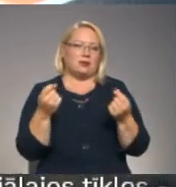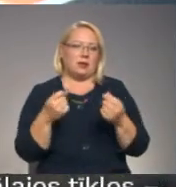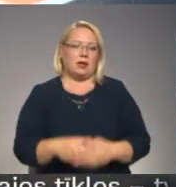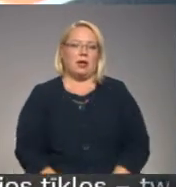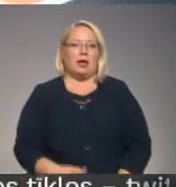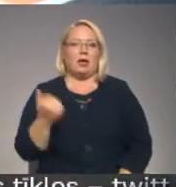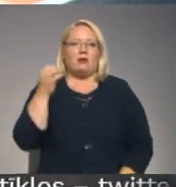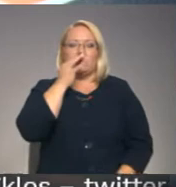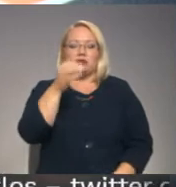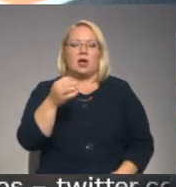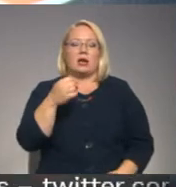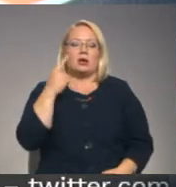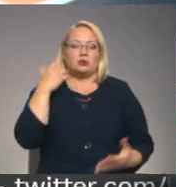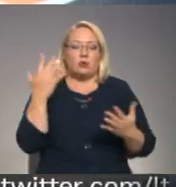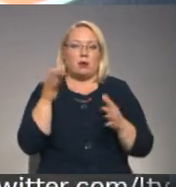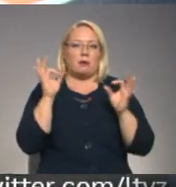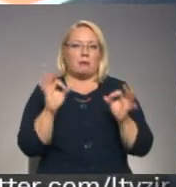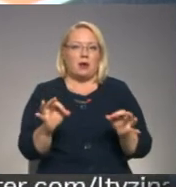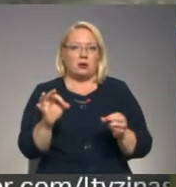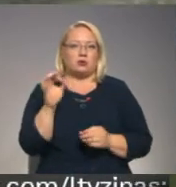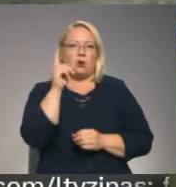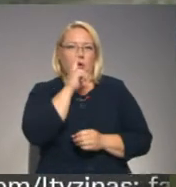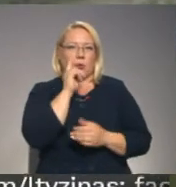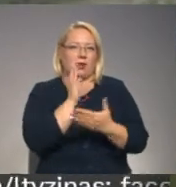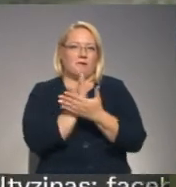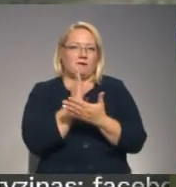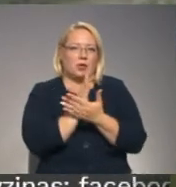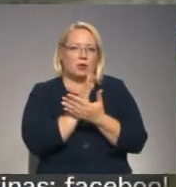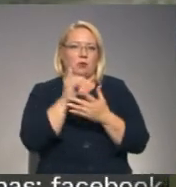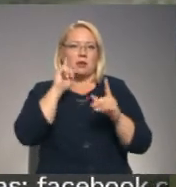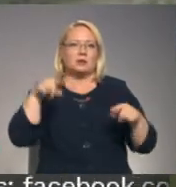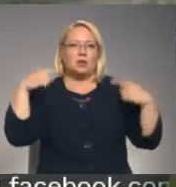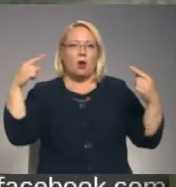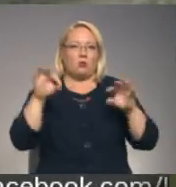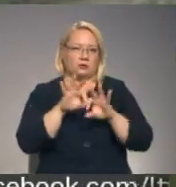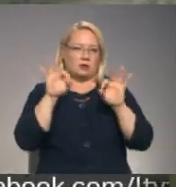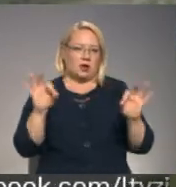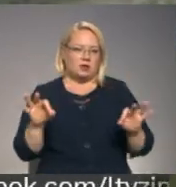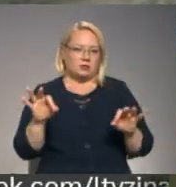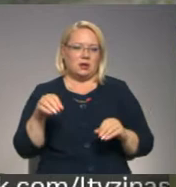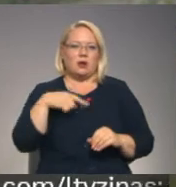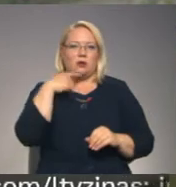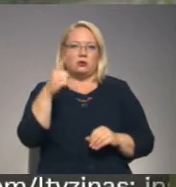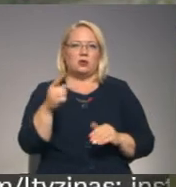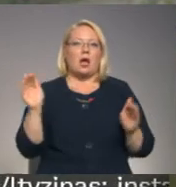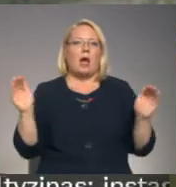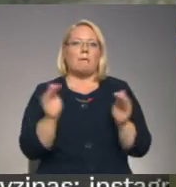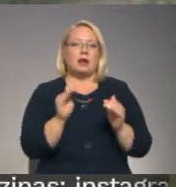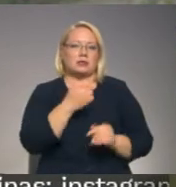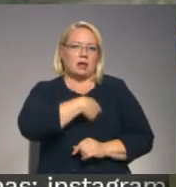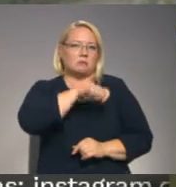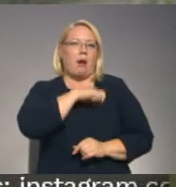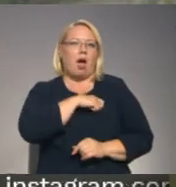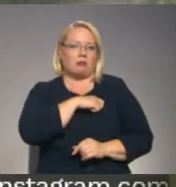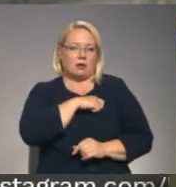domāju, ka pareizs kaut kur ar jūnieu vidu tas trokums arī sociās. Es saucu par mūsu Spāņa. Spāņa, laikam, tik tur